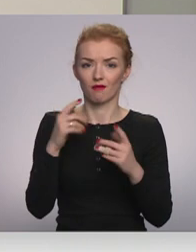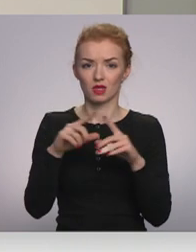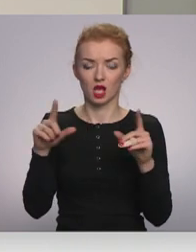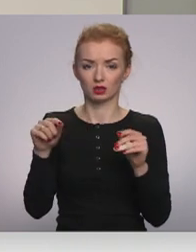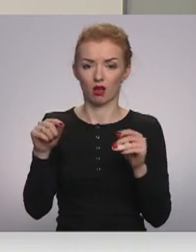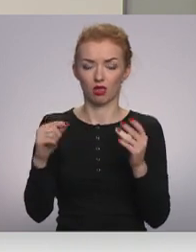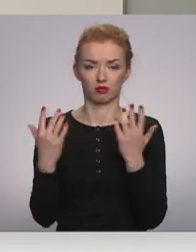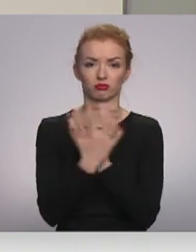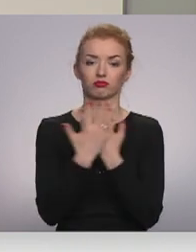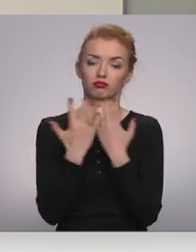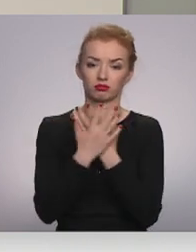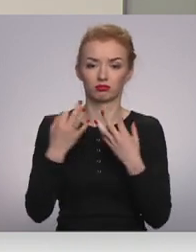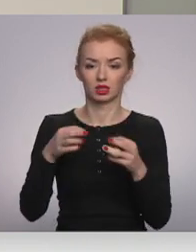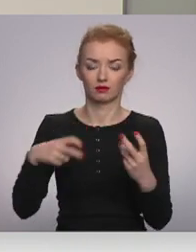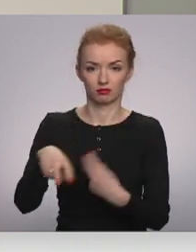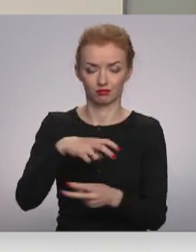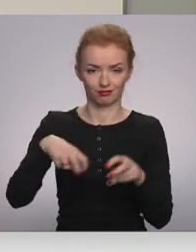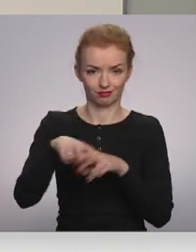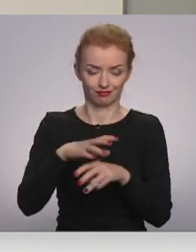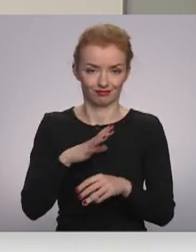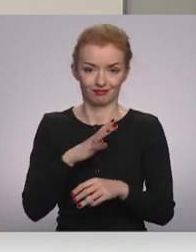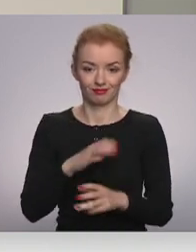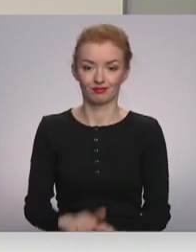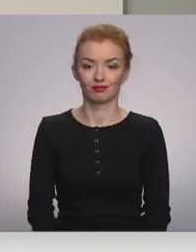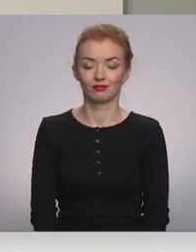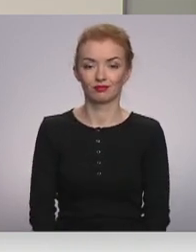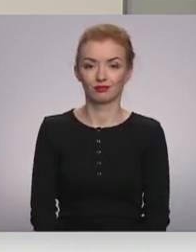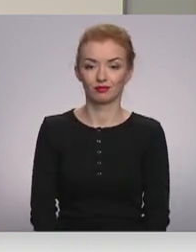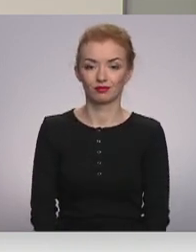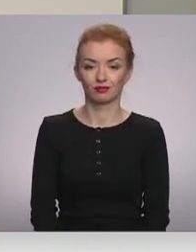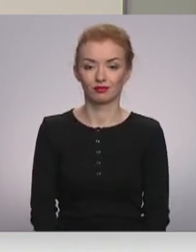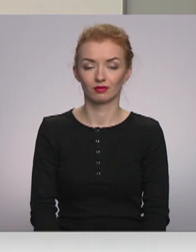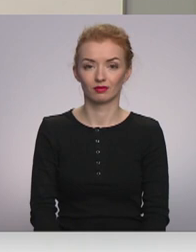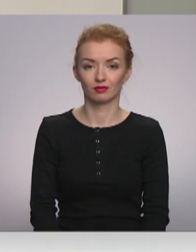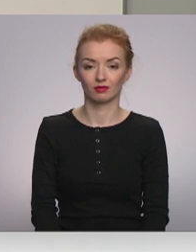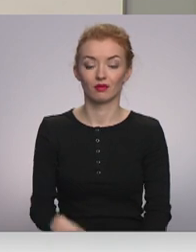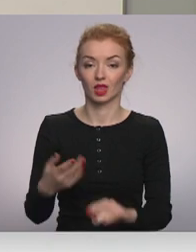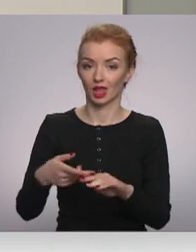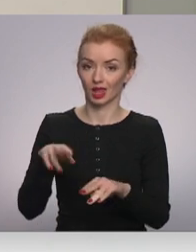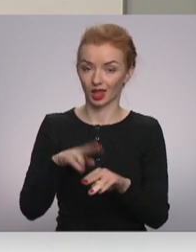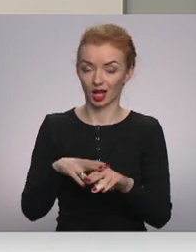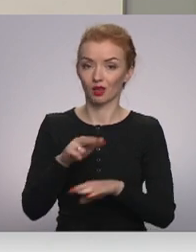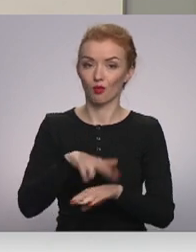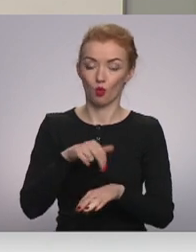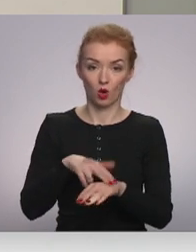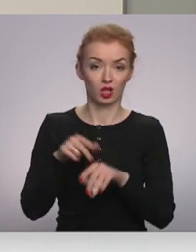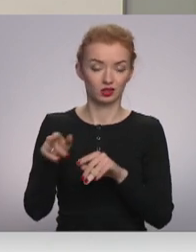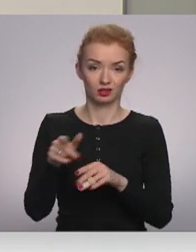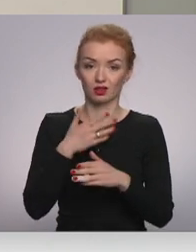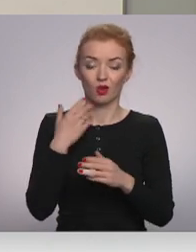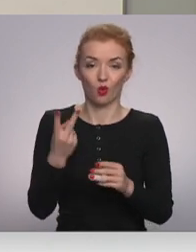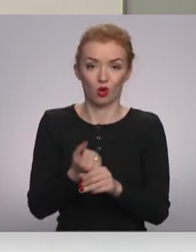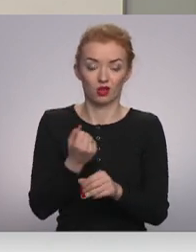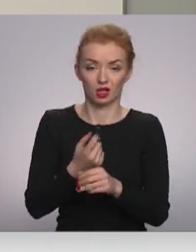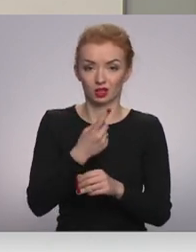kurā var būt vairāk dažādi virzienu kopā. Tad policistiem tur nav ko darīt šajos